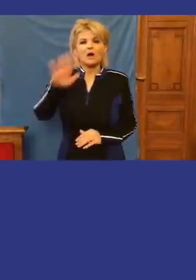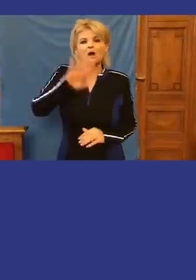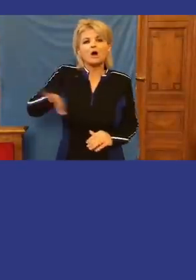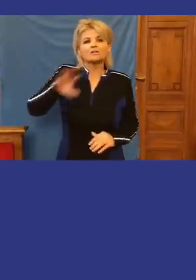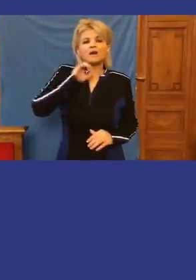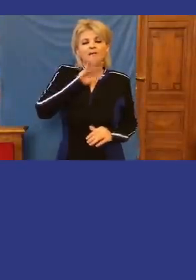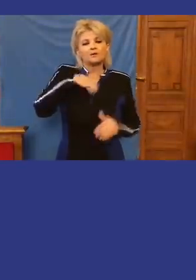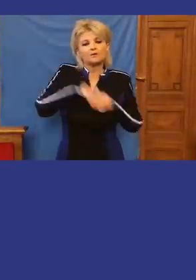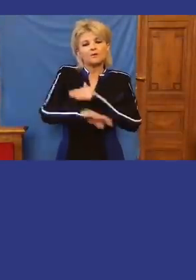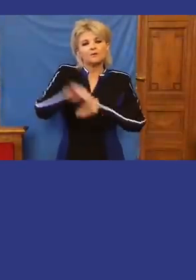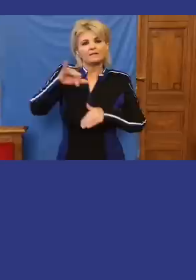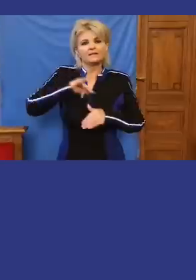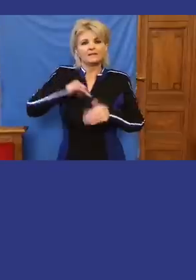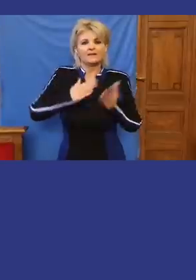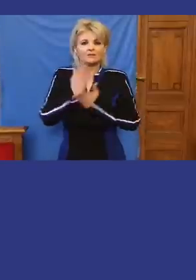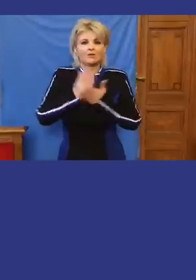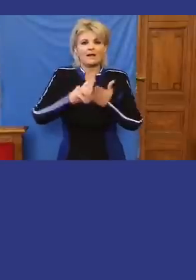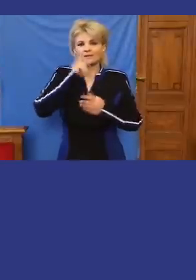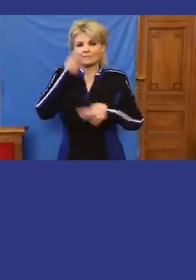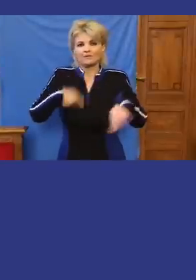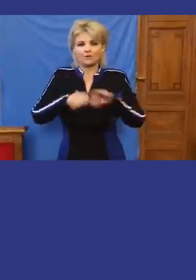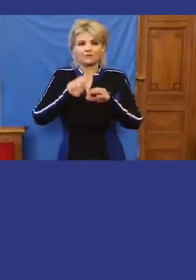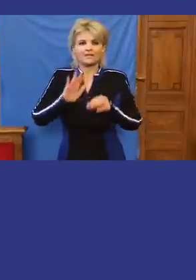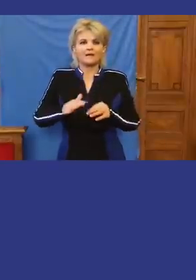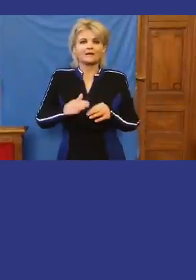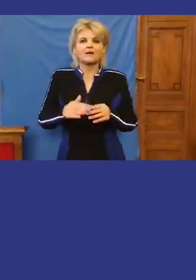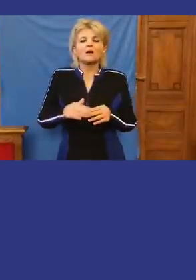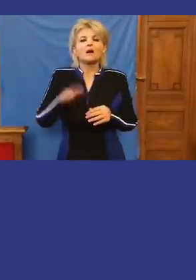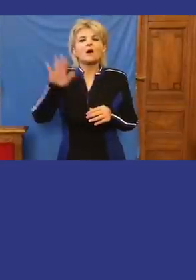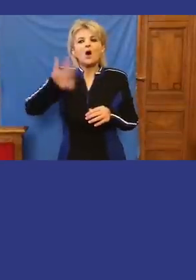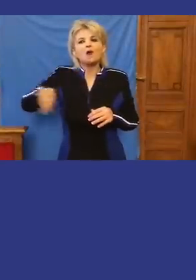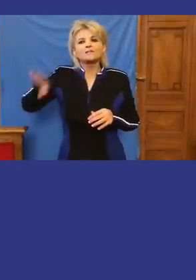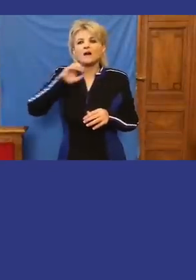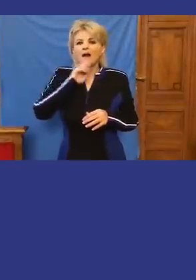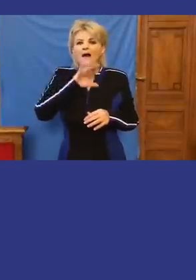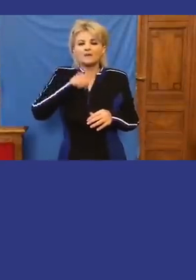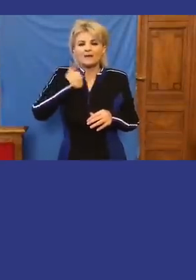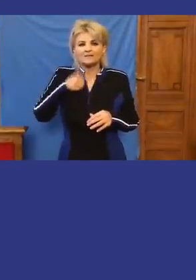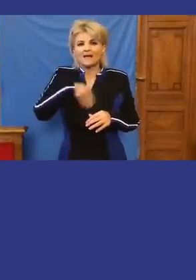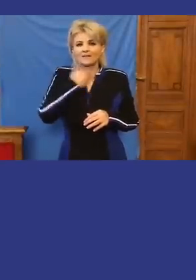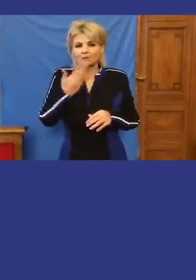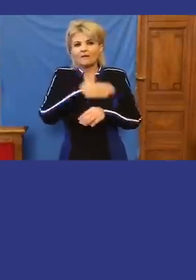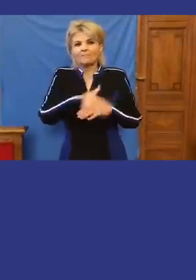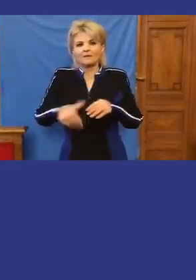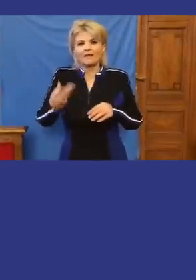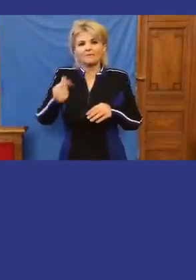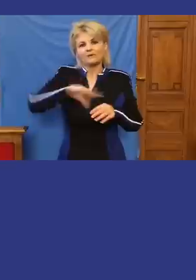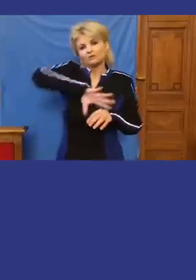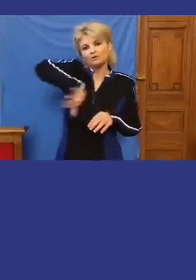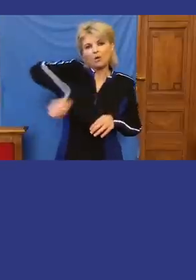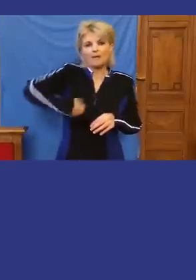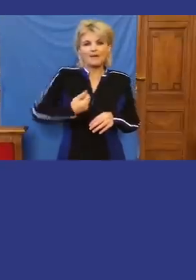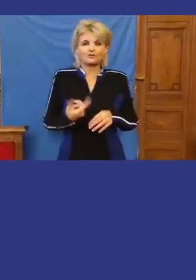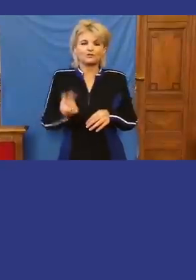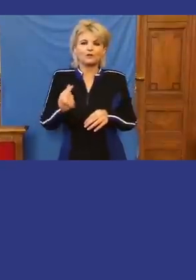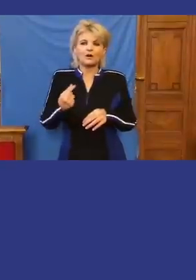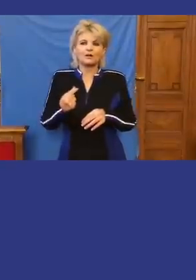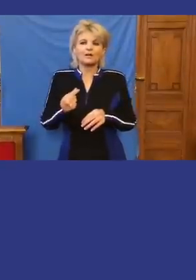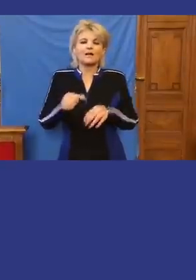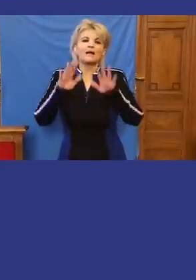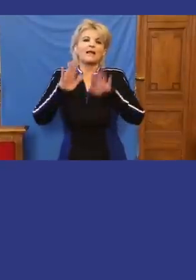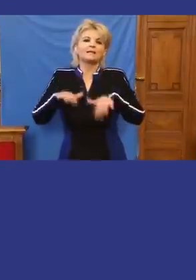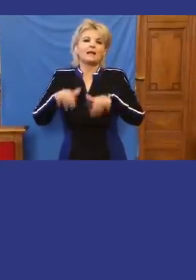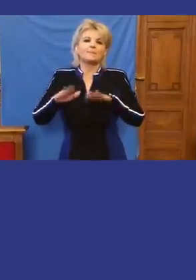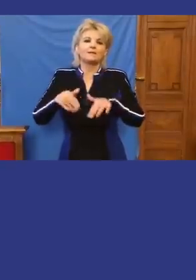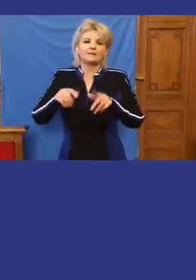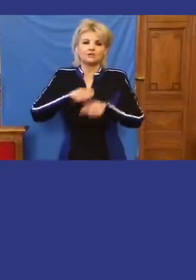külföldi érdekeknek kiszolgáltatni Magyarországon. Mekkora hazaárulás volt 150 milliárd forintos lopással leterepedési